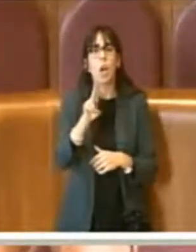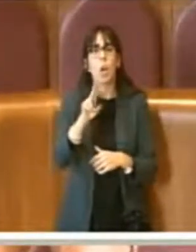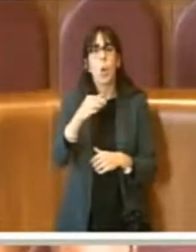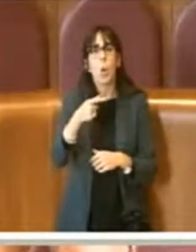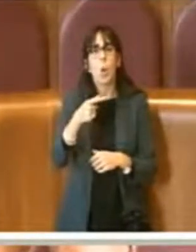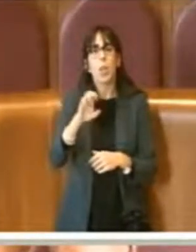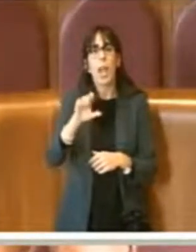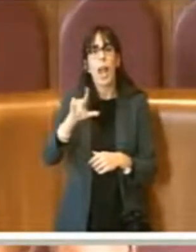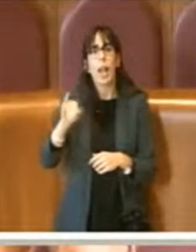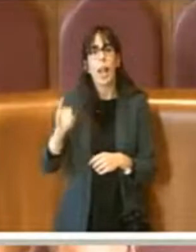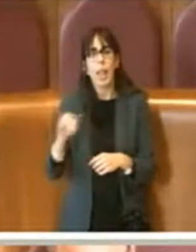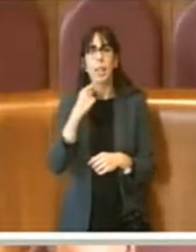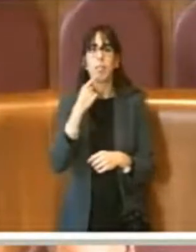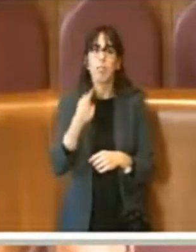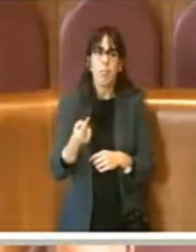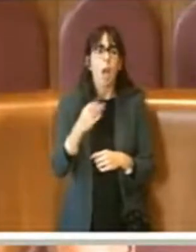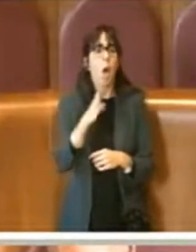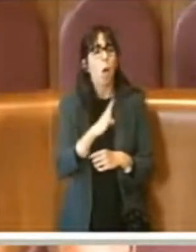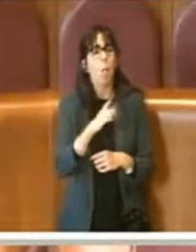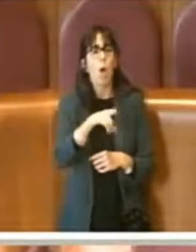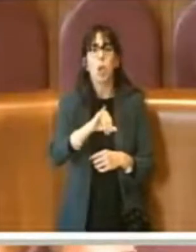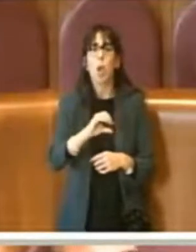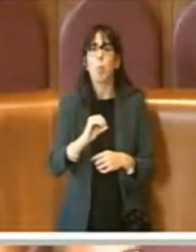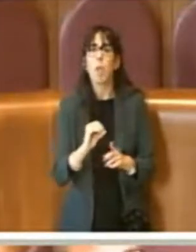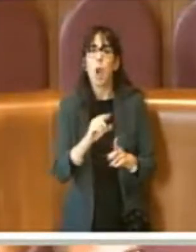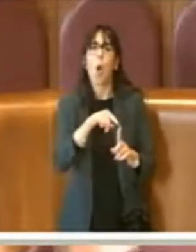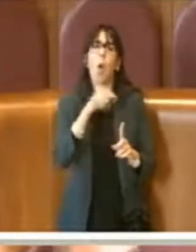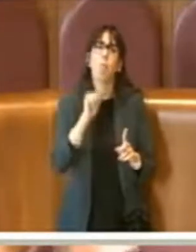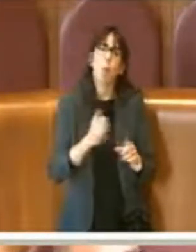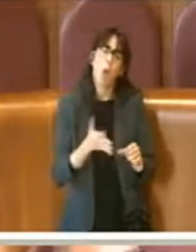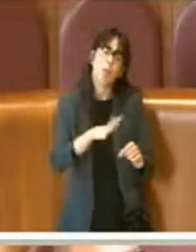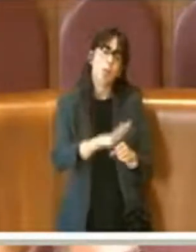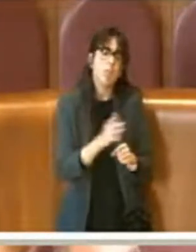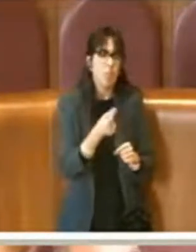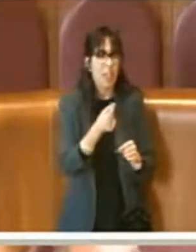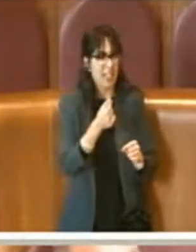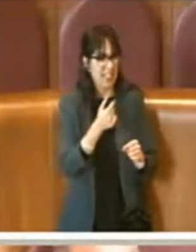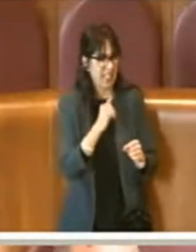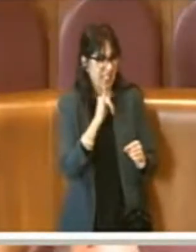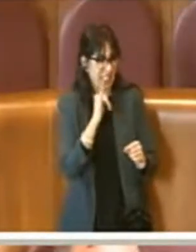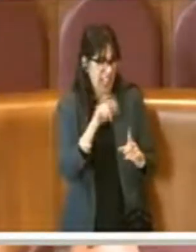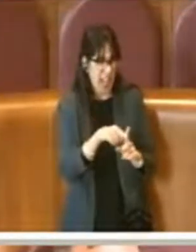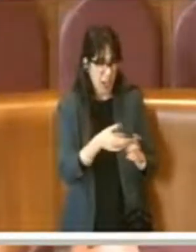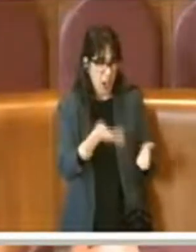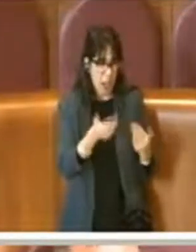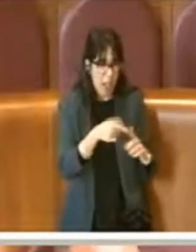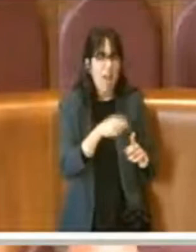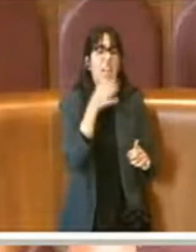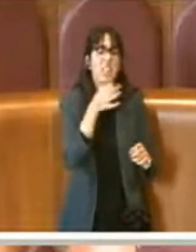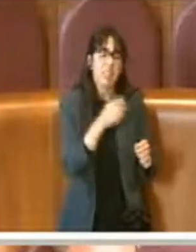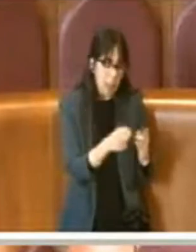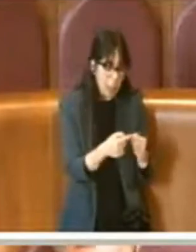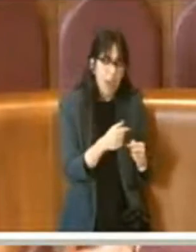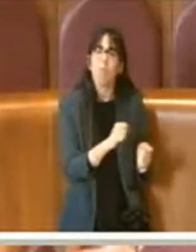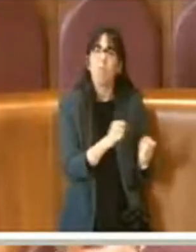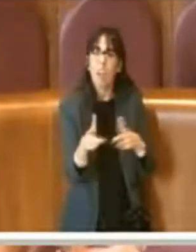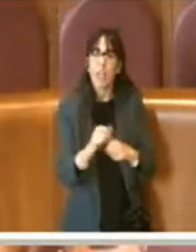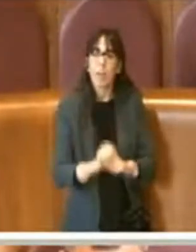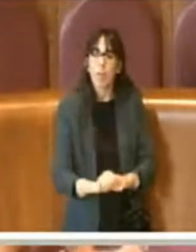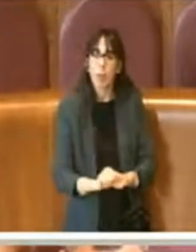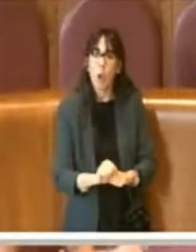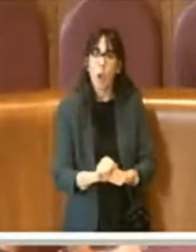ottemperare a Borgopio, di compensare con la vendita del San Pietrino. Quindi queste cose a noi